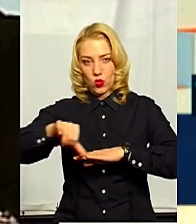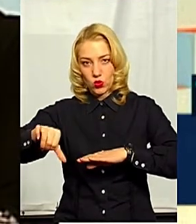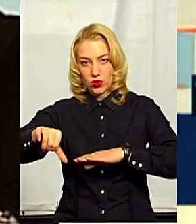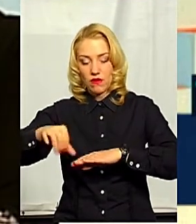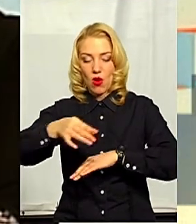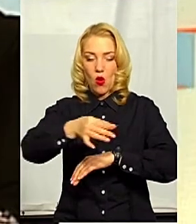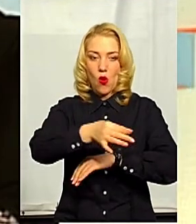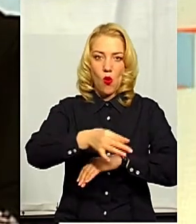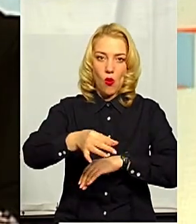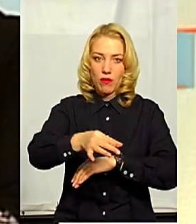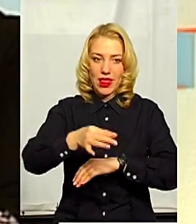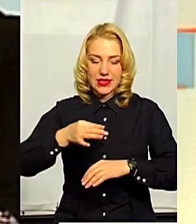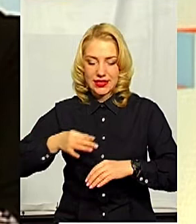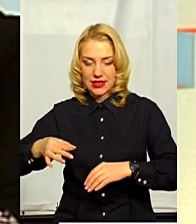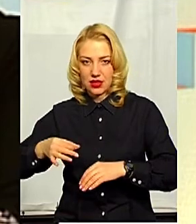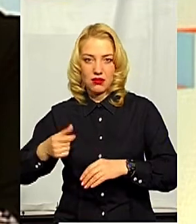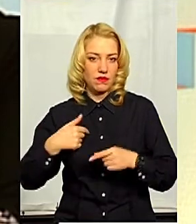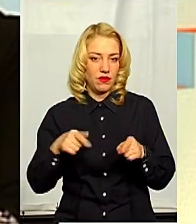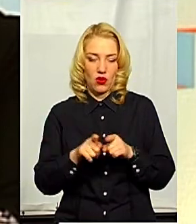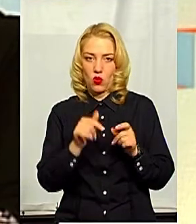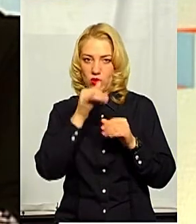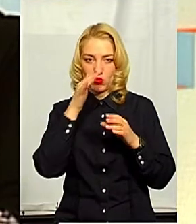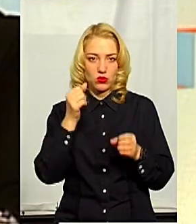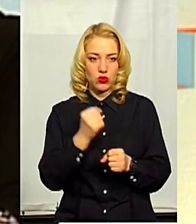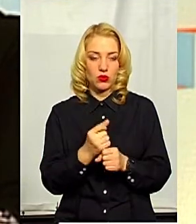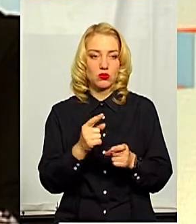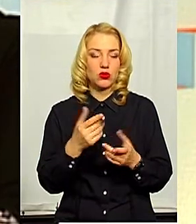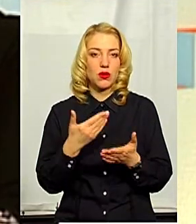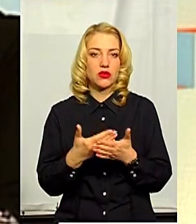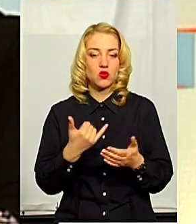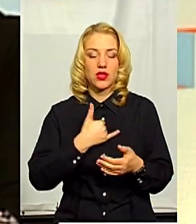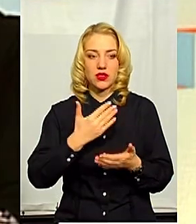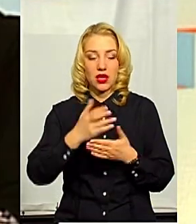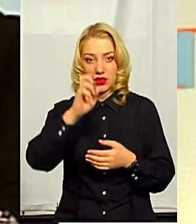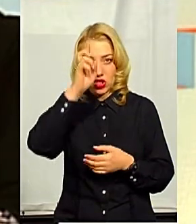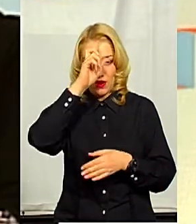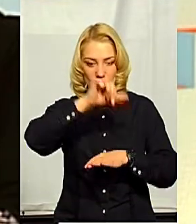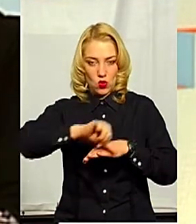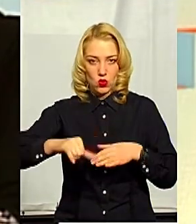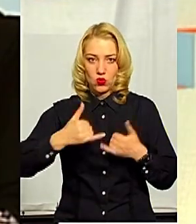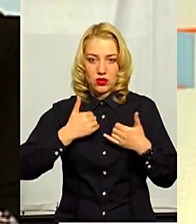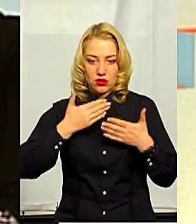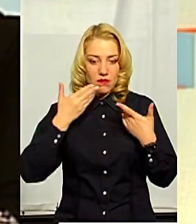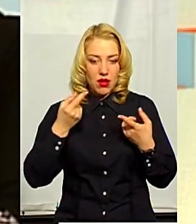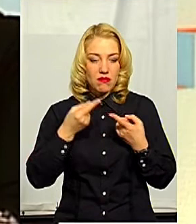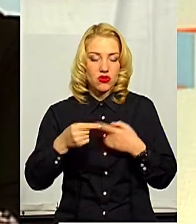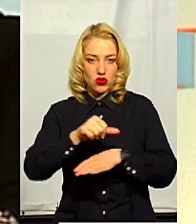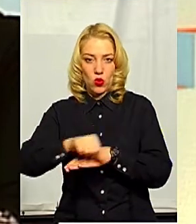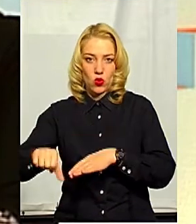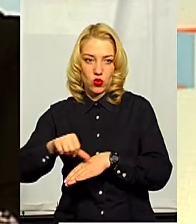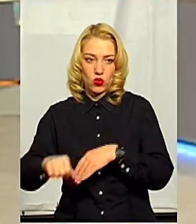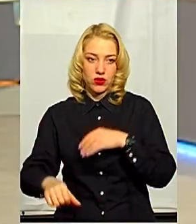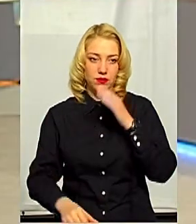області ми такого не можемо зробити. Тому що, фактично, в нас є державний кордон, в нас немає кордонів між областями.